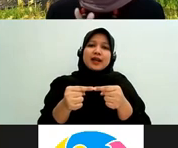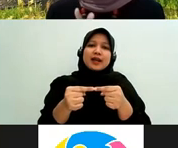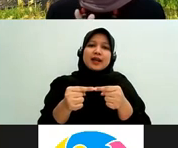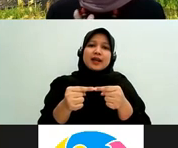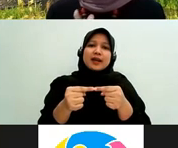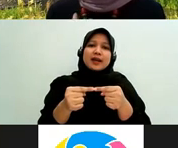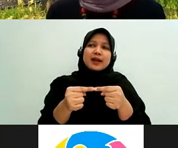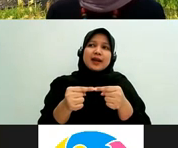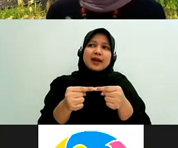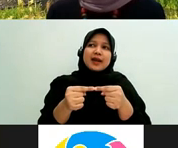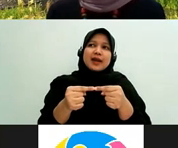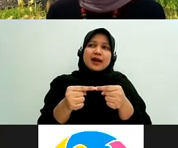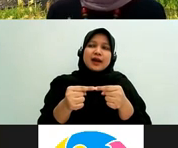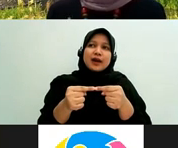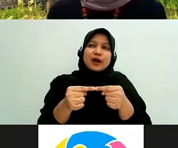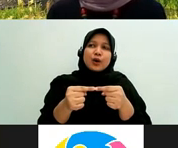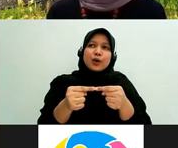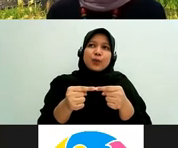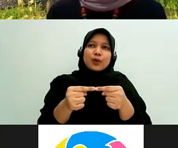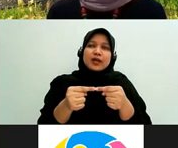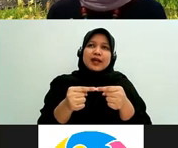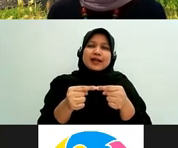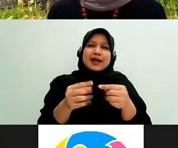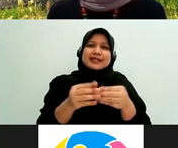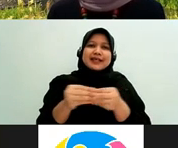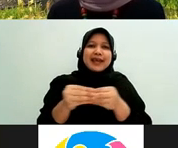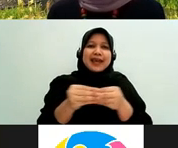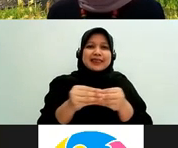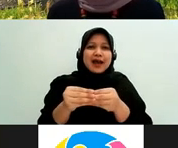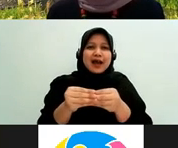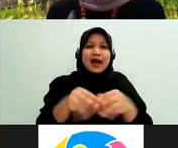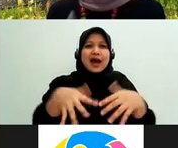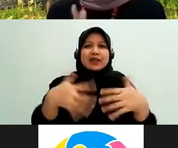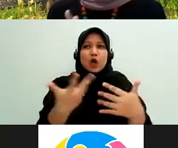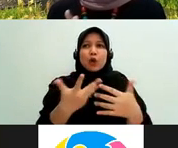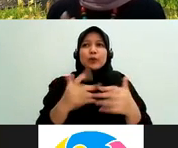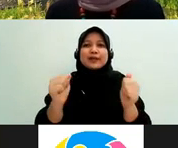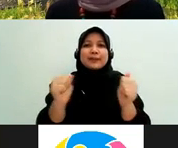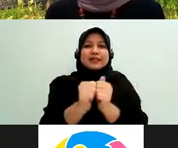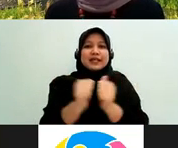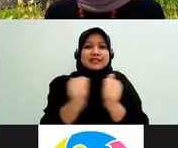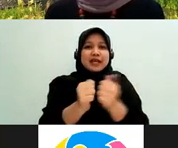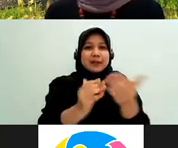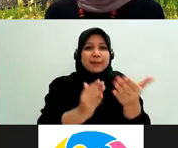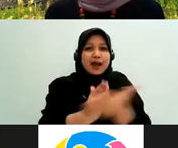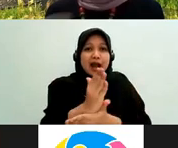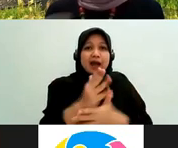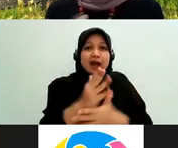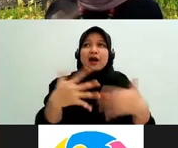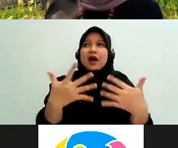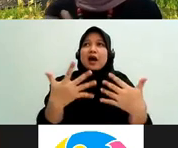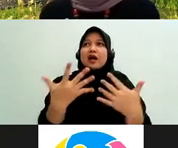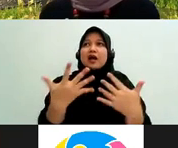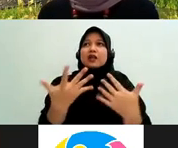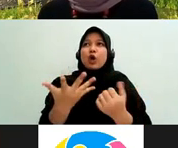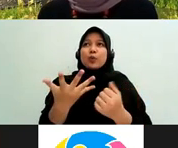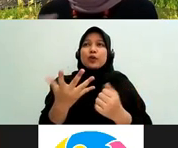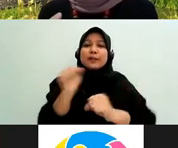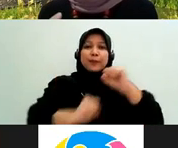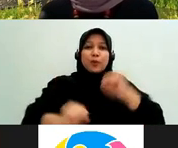sengketa keperdataan atau misalnya pelanggaran perjanjian atau perbuatan melawan hukum di